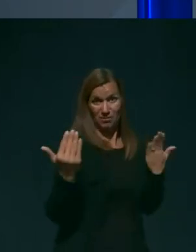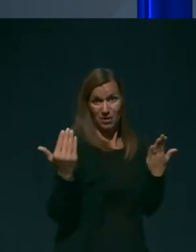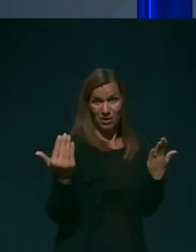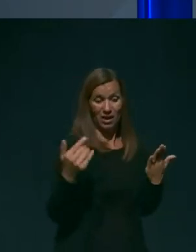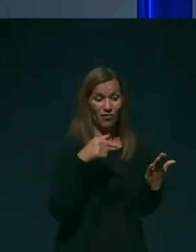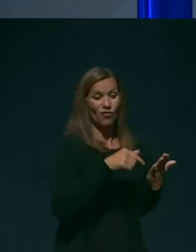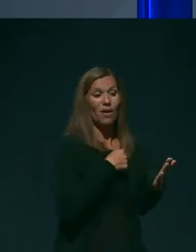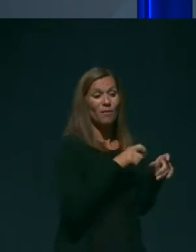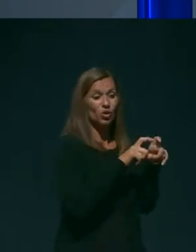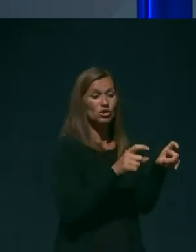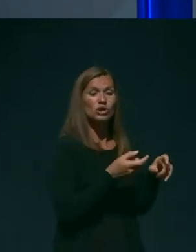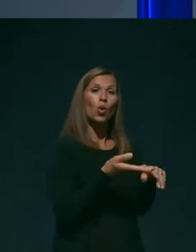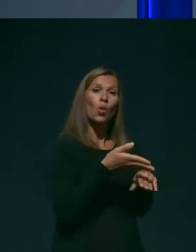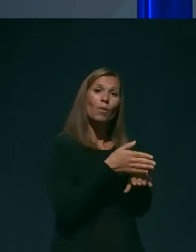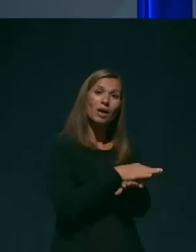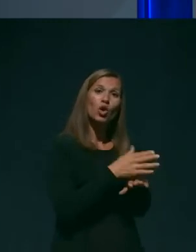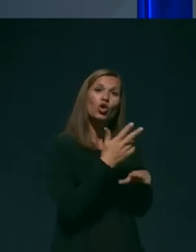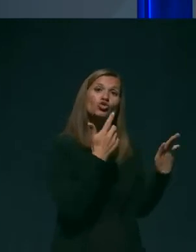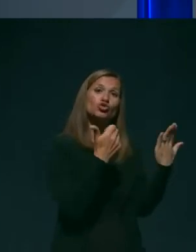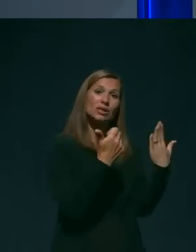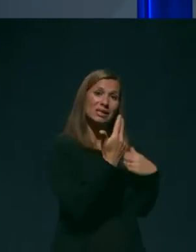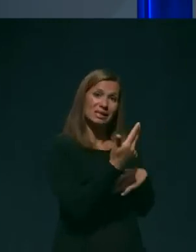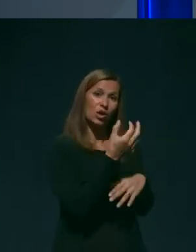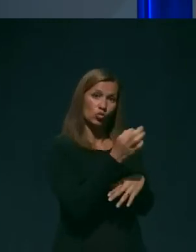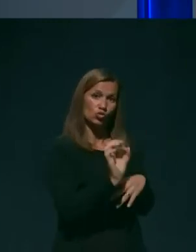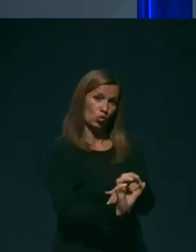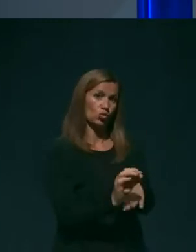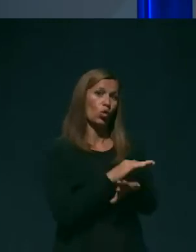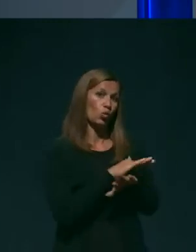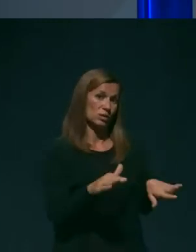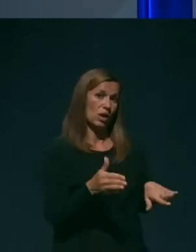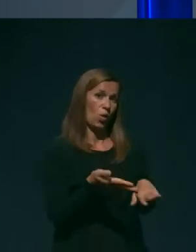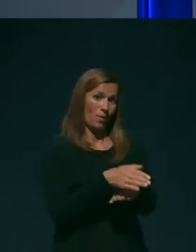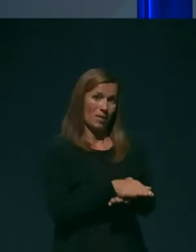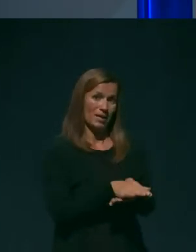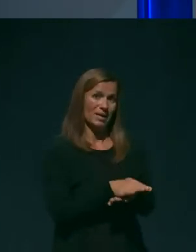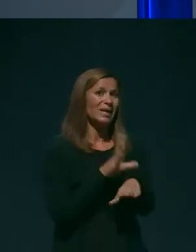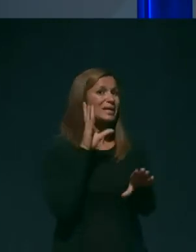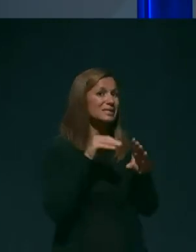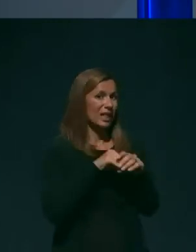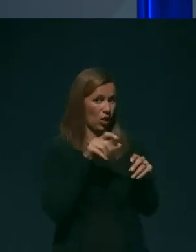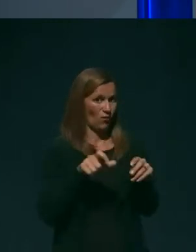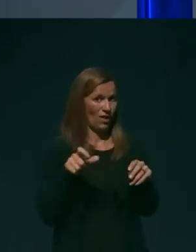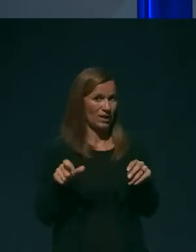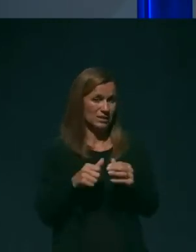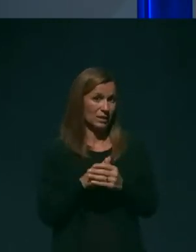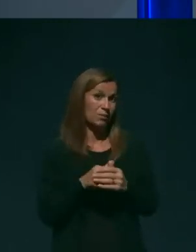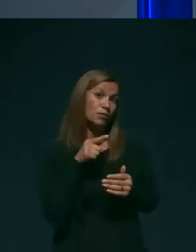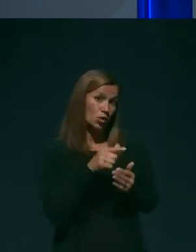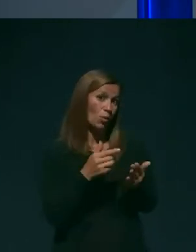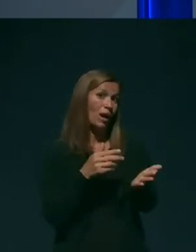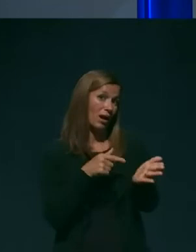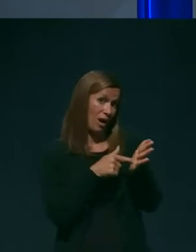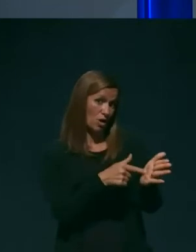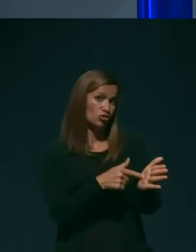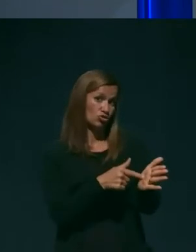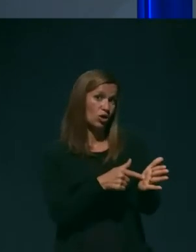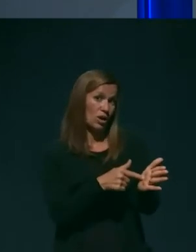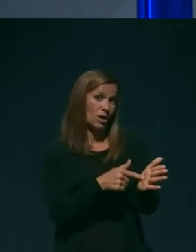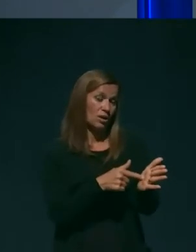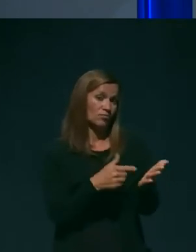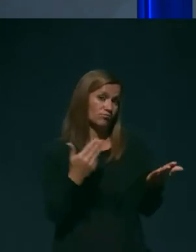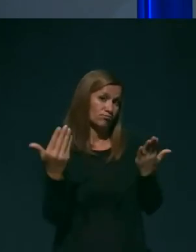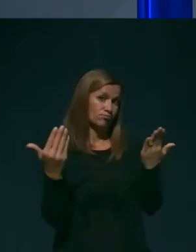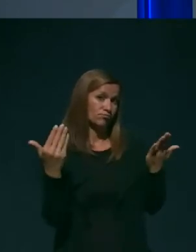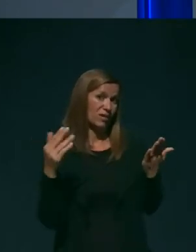umrlo 36 odstotkov vseh umrlih stanovalcev, kar seveda kaže, da je bil naš prak za